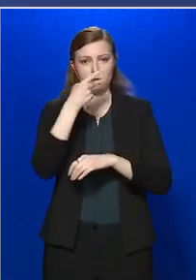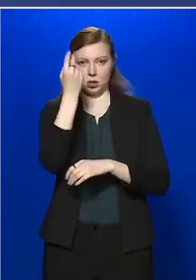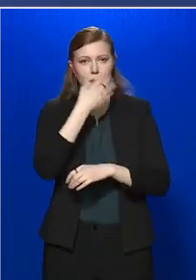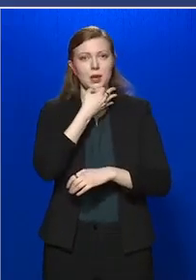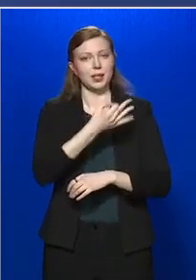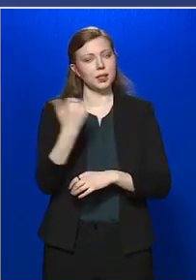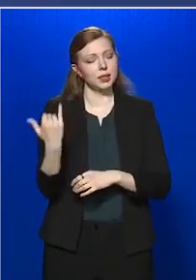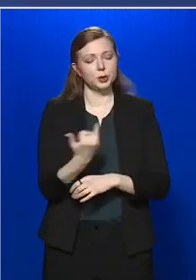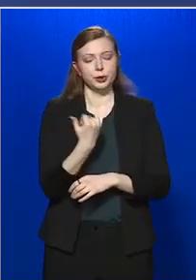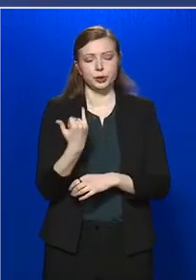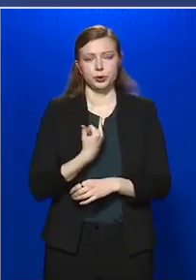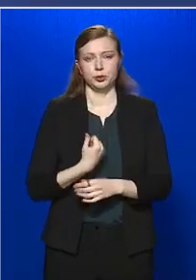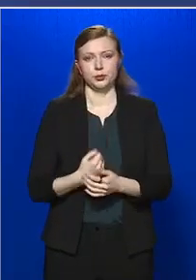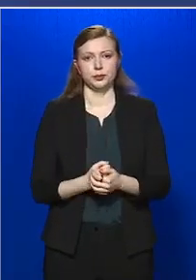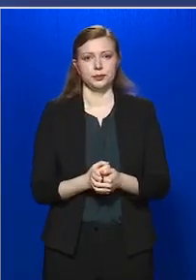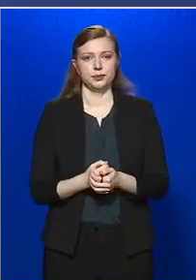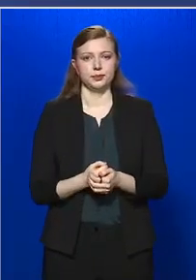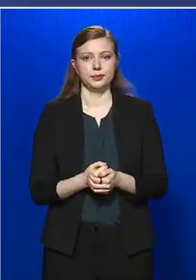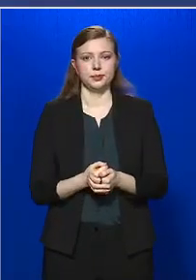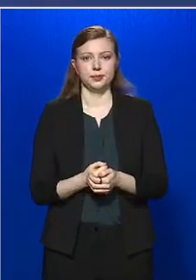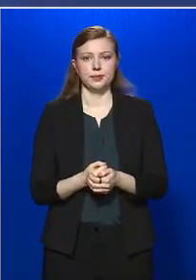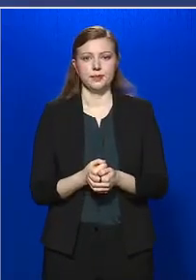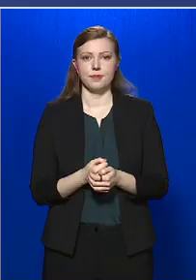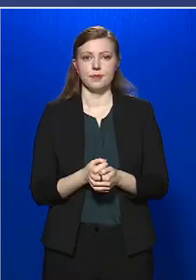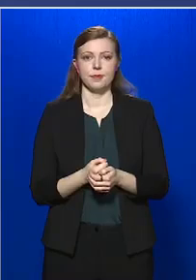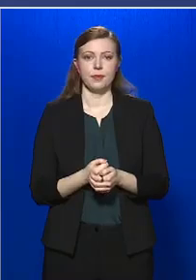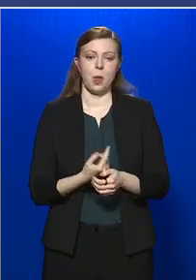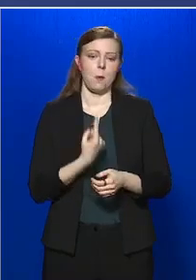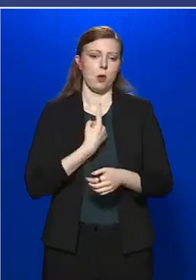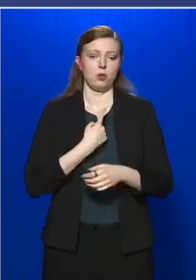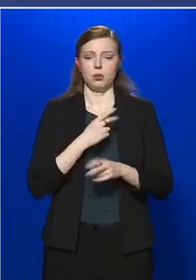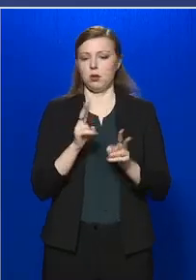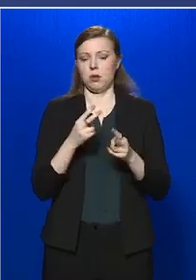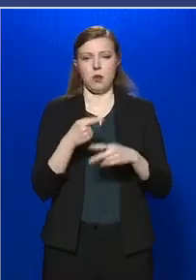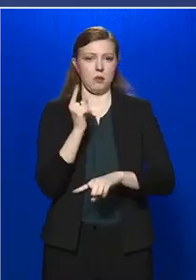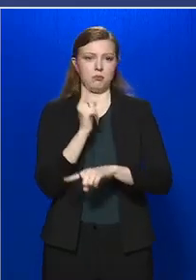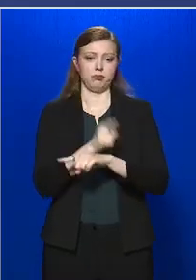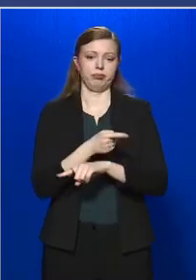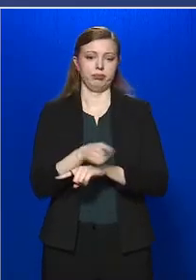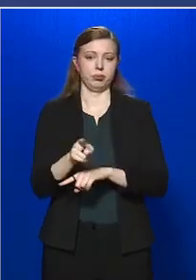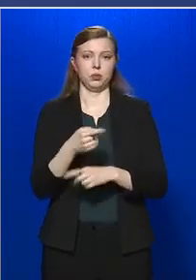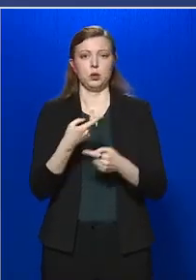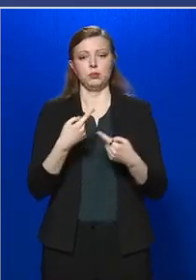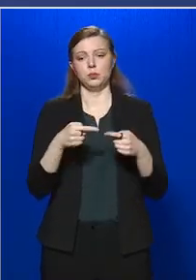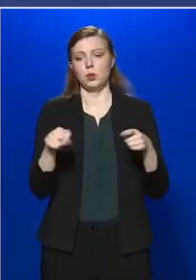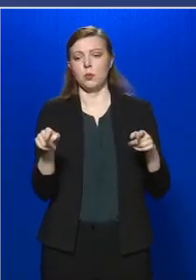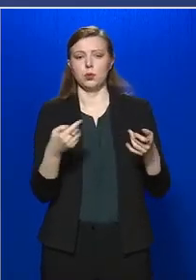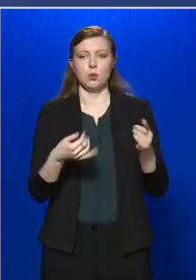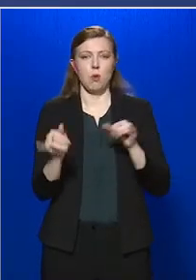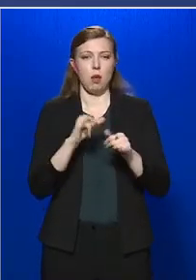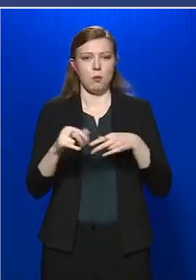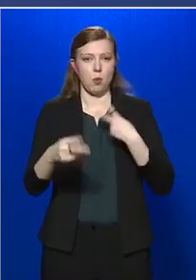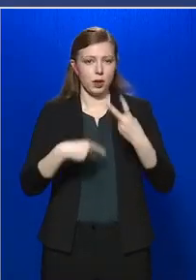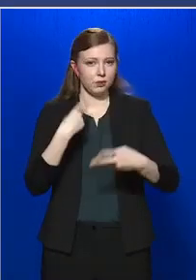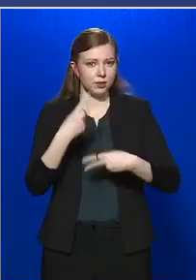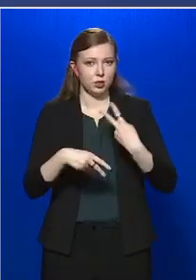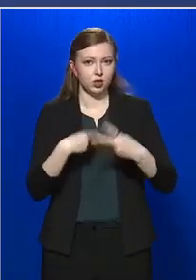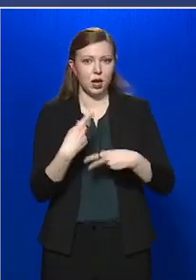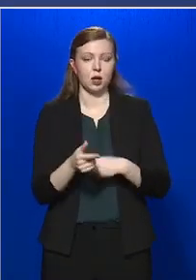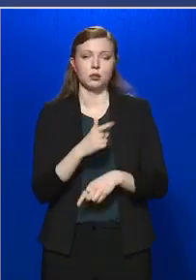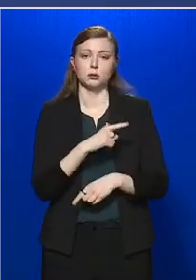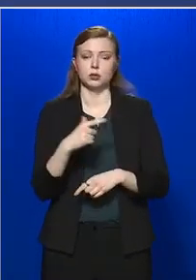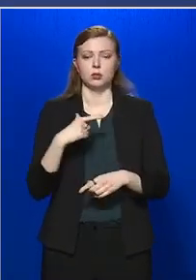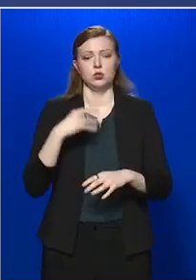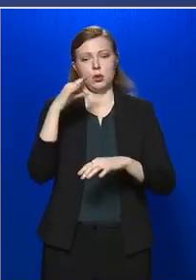kérdés. Nem rendelhetünk magunknak különböző laboratóriumi vizsgálatokat, csak